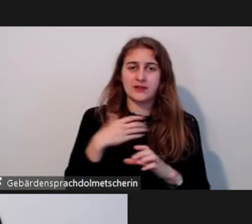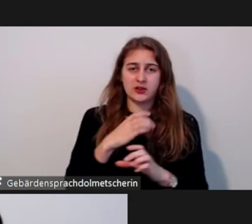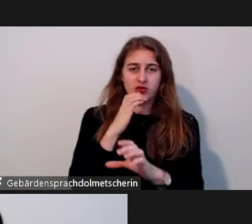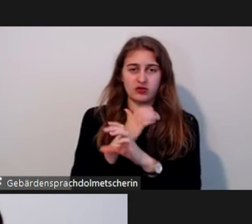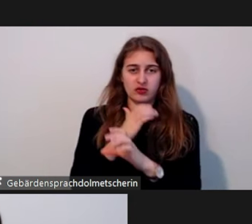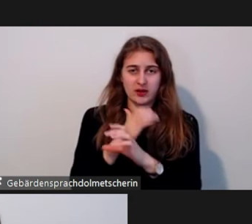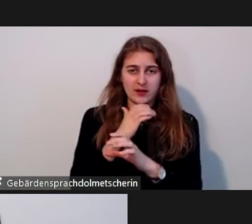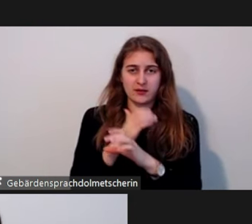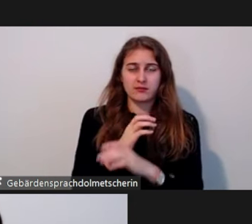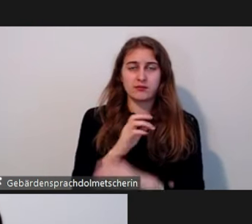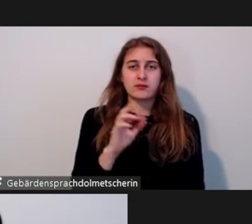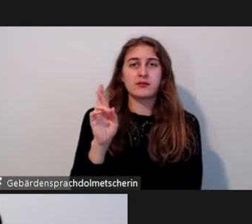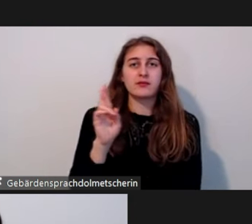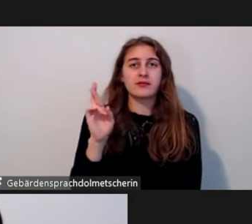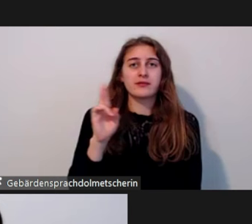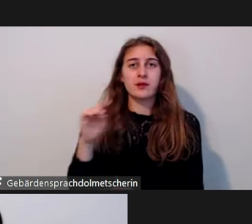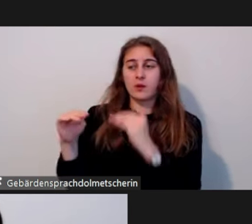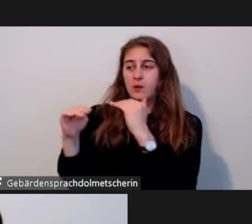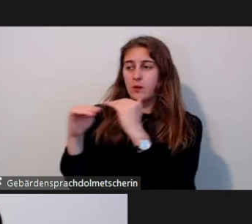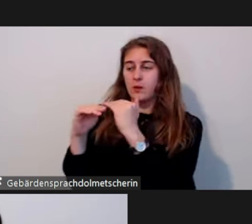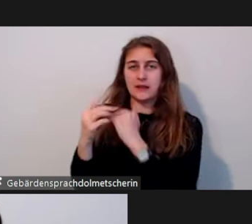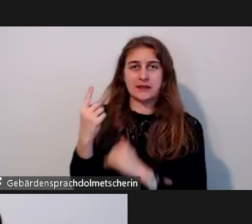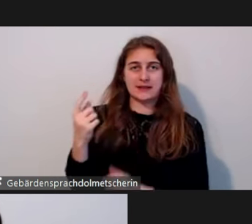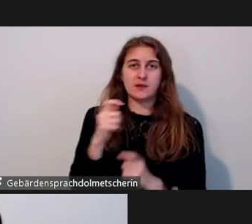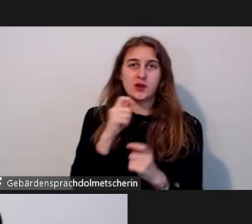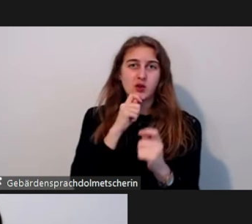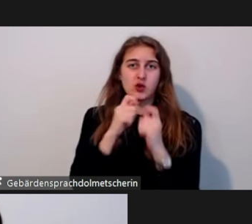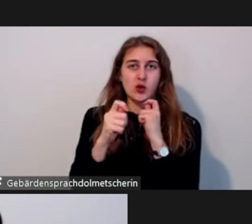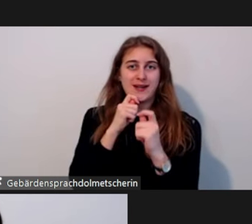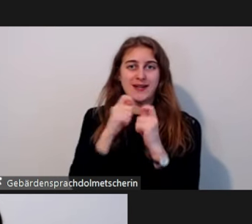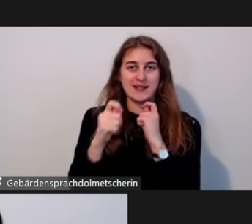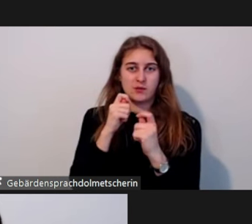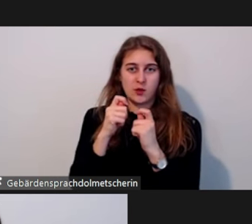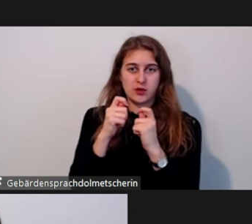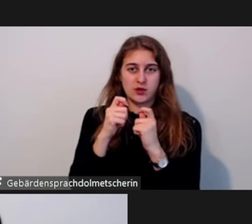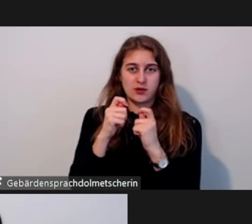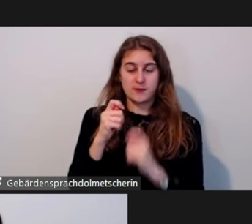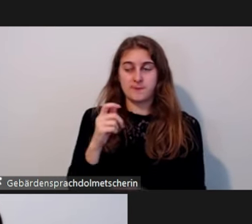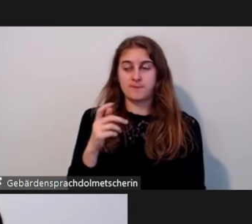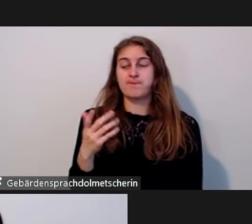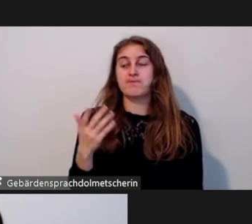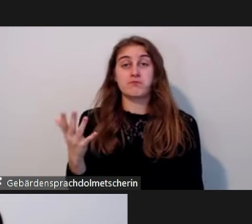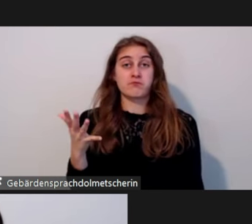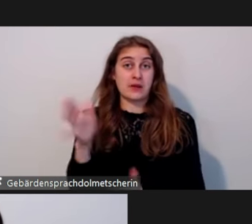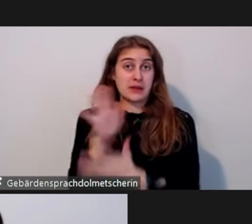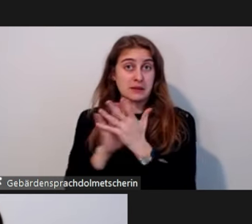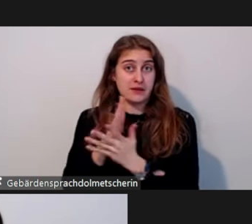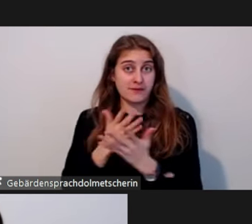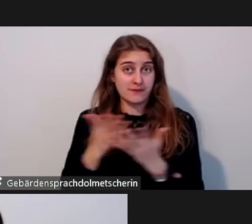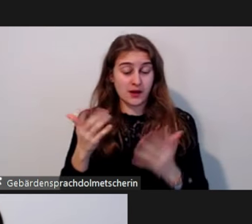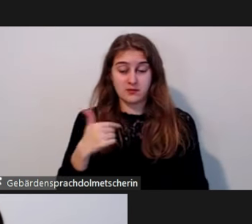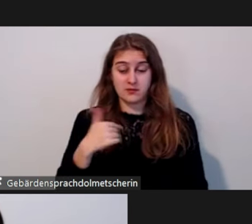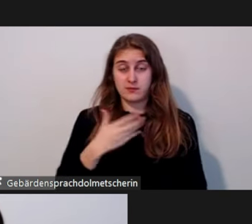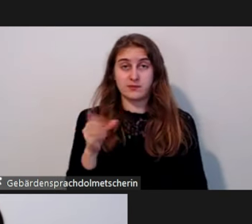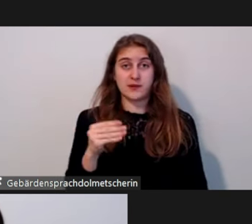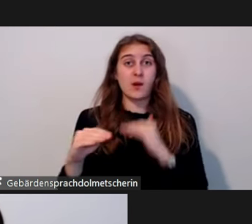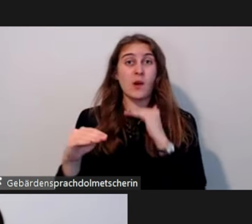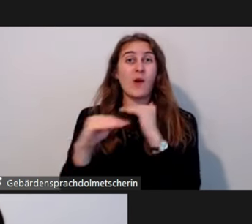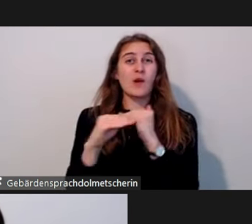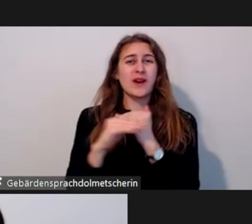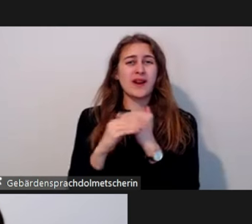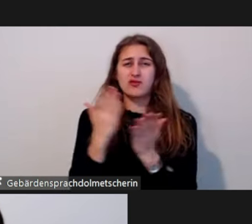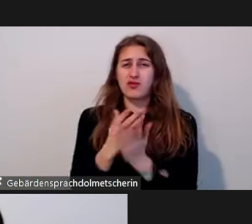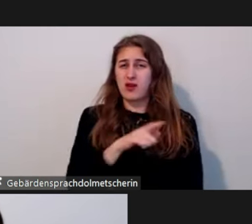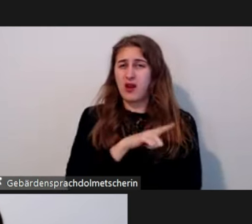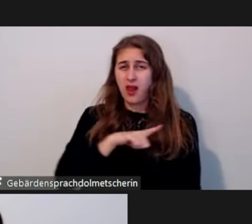Kollegin aus dem Journalismus. Ich recherchiere mit einem Kollegen seit geraumer Zeit zu diesem Thema. Habt ihr Erkenntnisse,